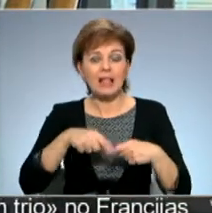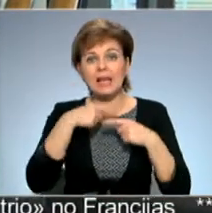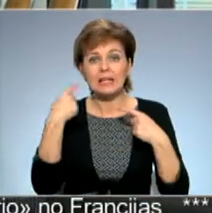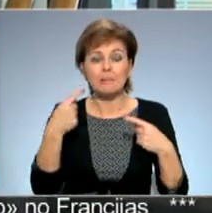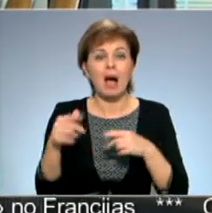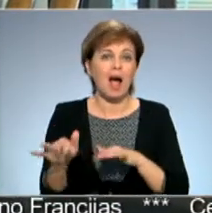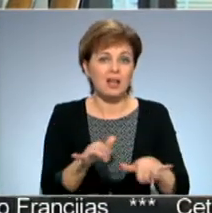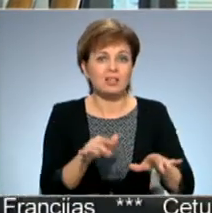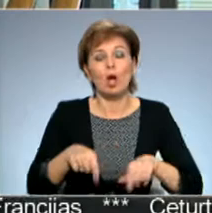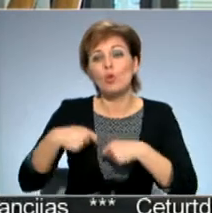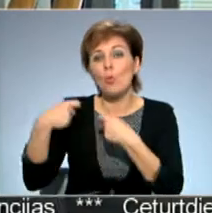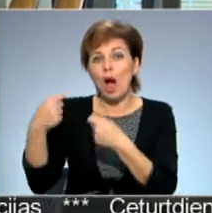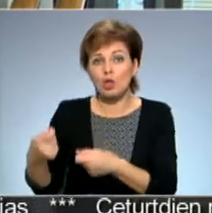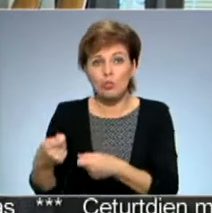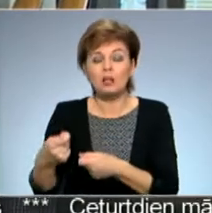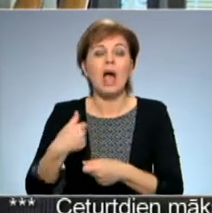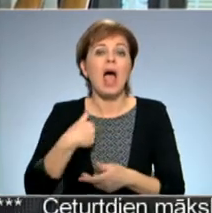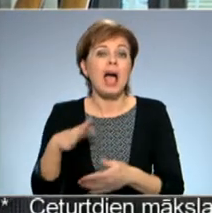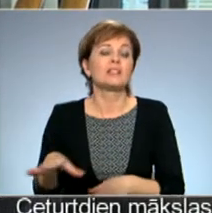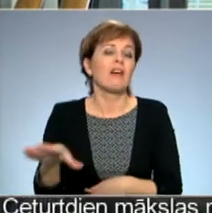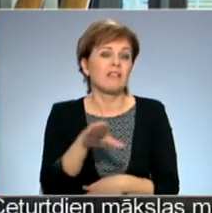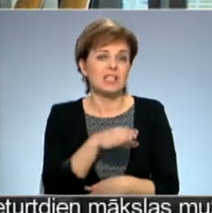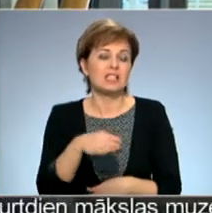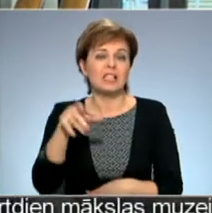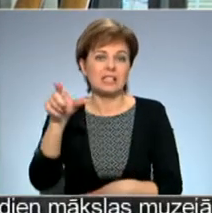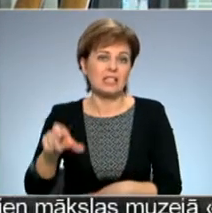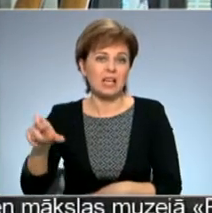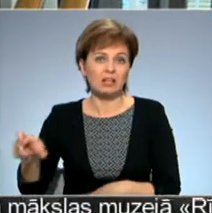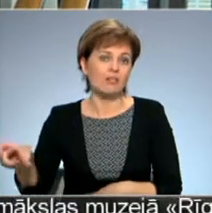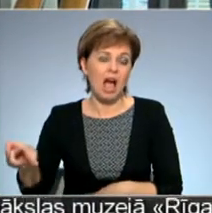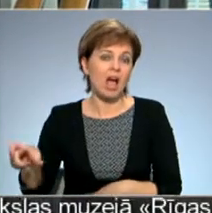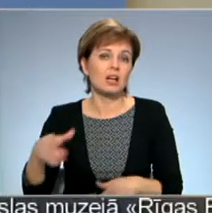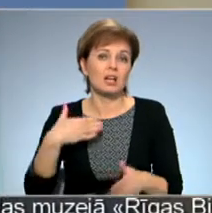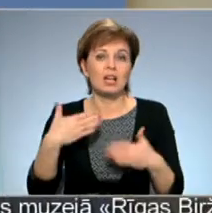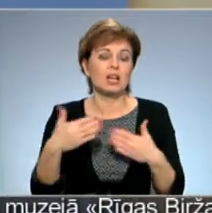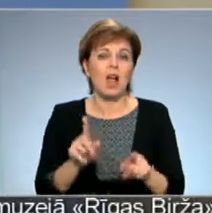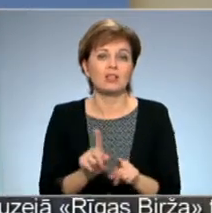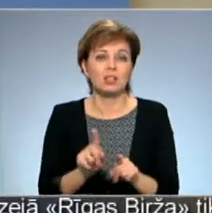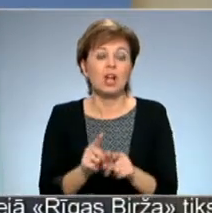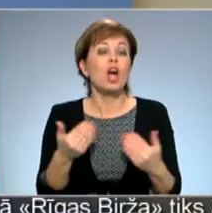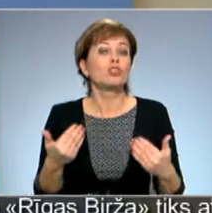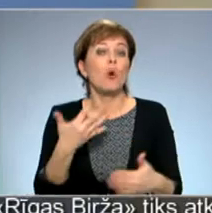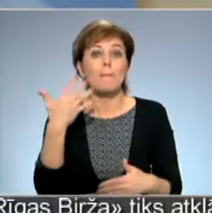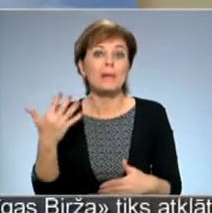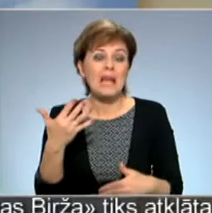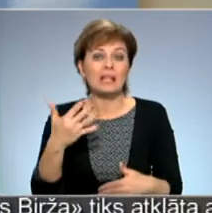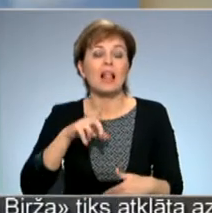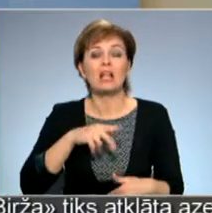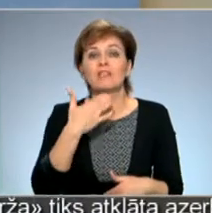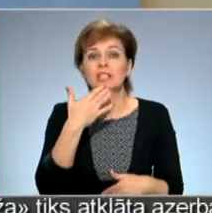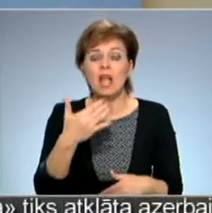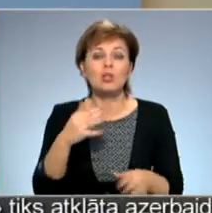to, ka mēs esam visi cilvēki, mēs esam to cilvēciskam, kas mūs vienmēr. Šo piekdien Latvijas Nacionālā